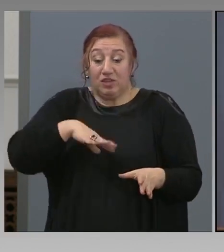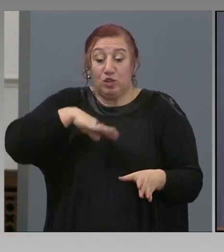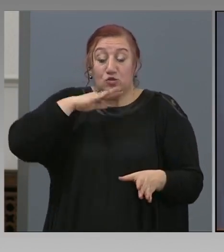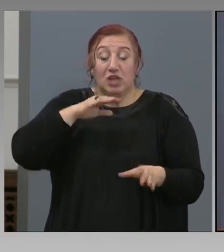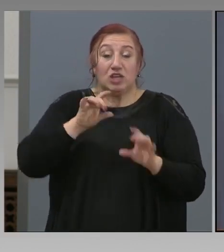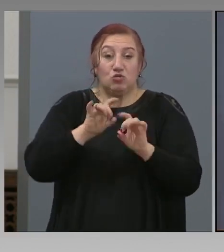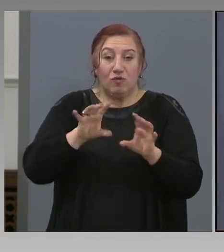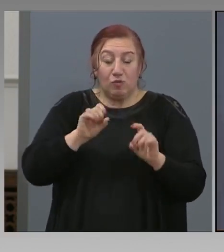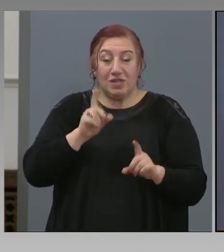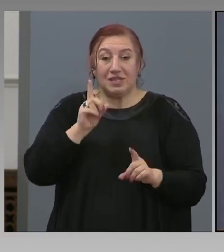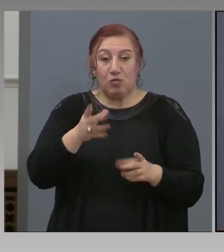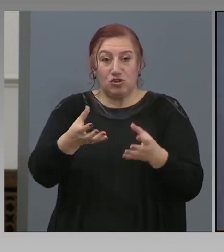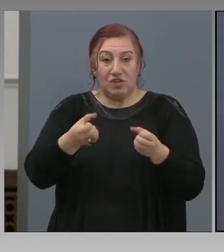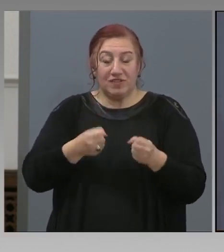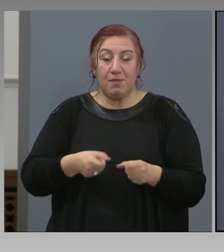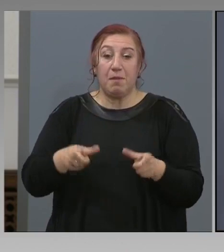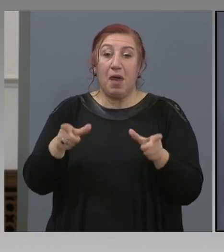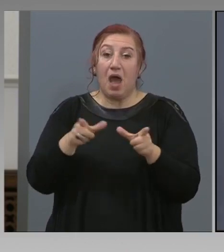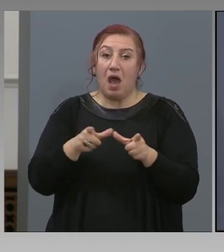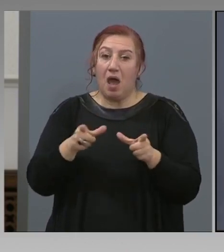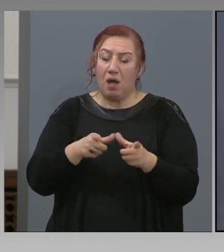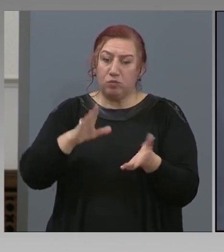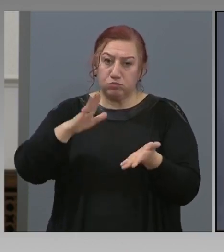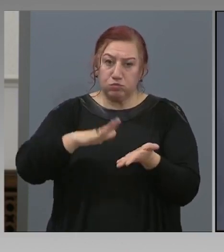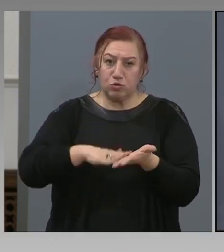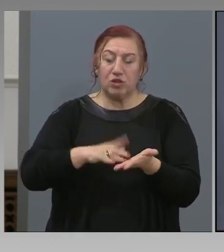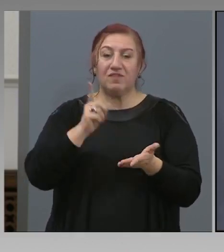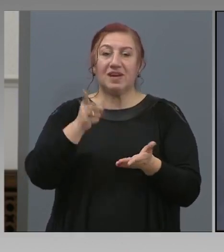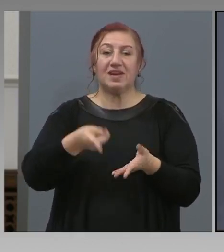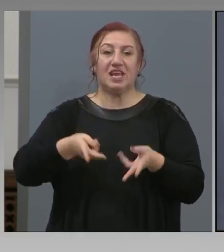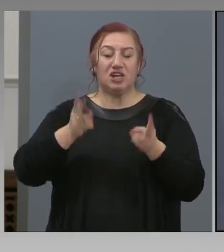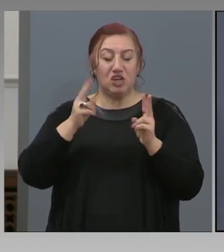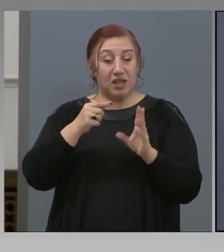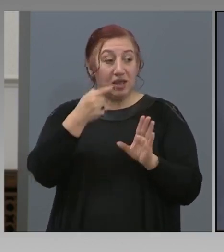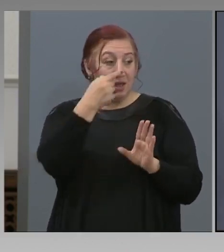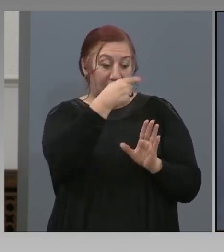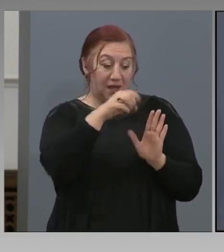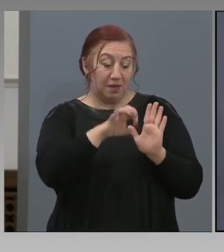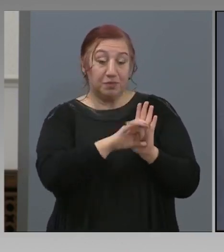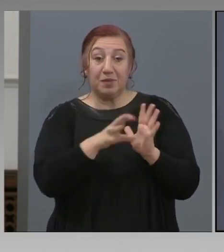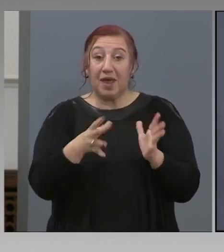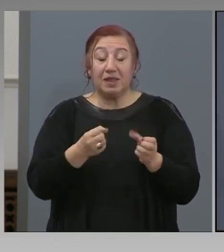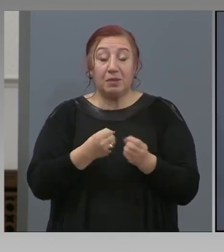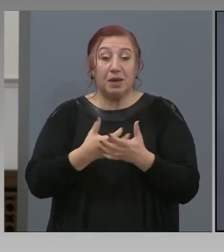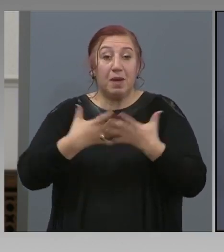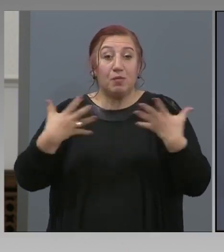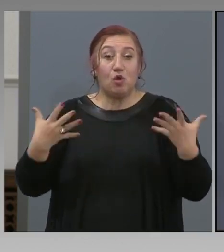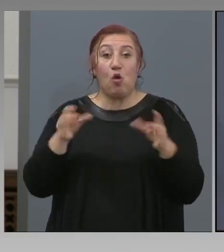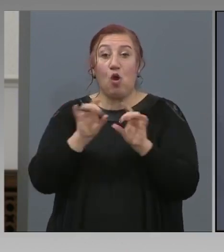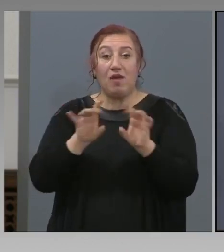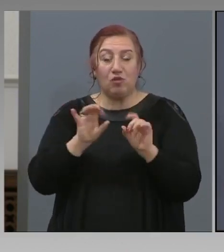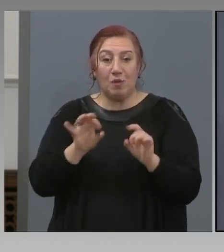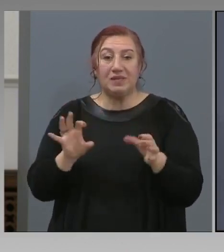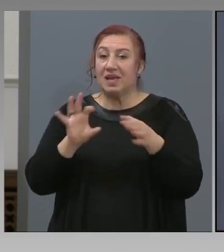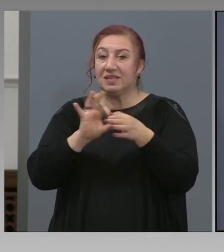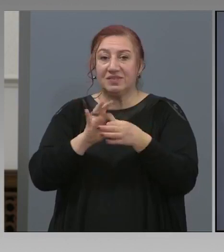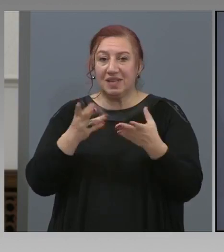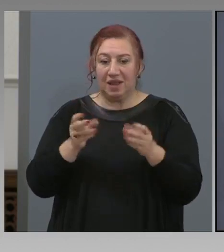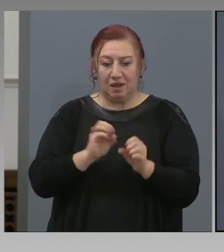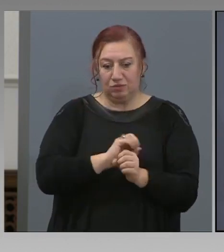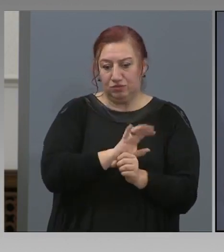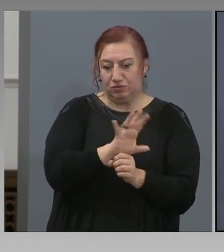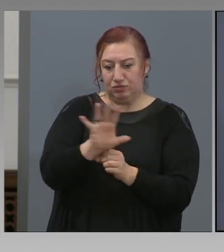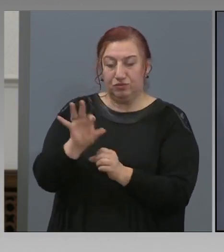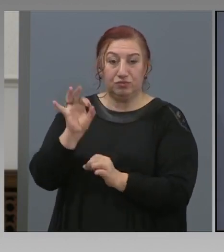да вземем мотивирани решения. Тук може да намерим много информация свързана с разпространението на COVID. Също